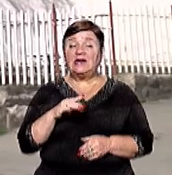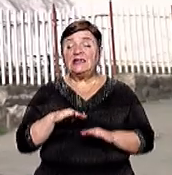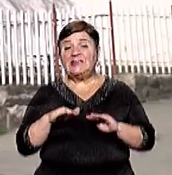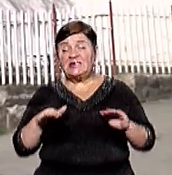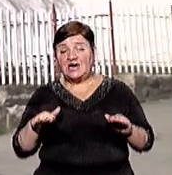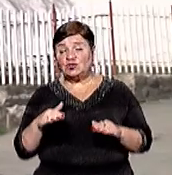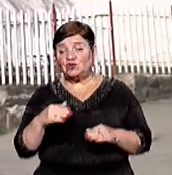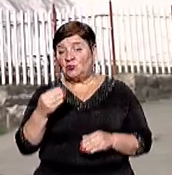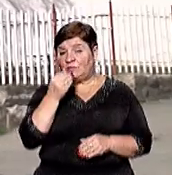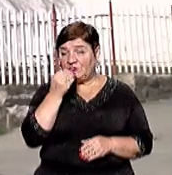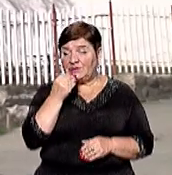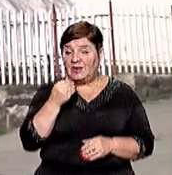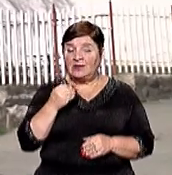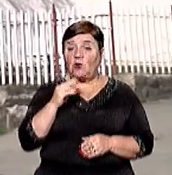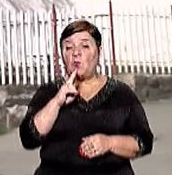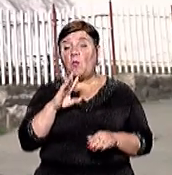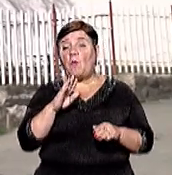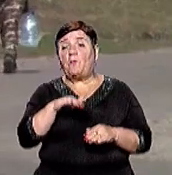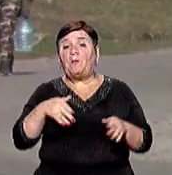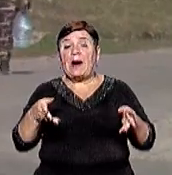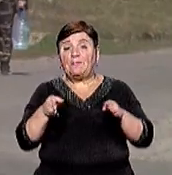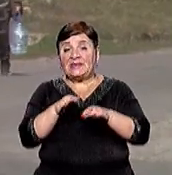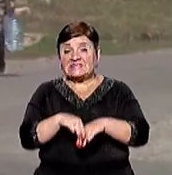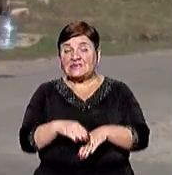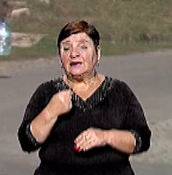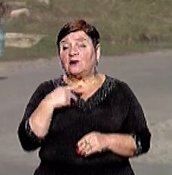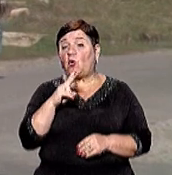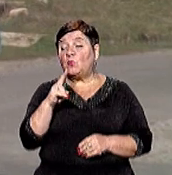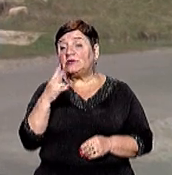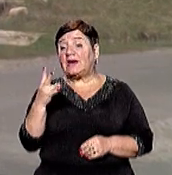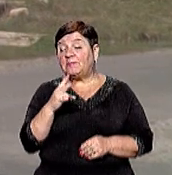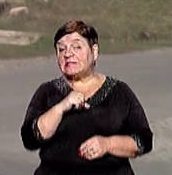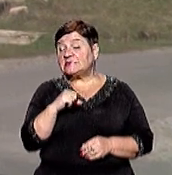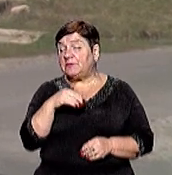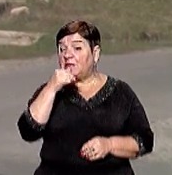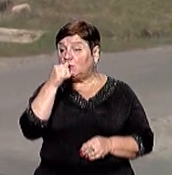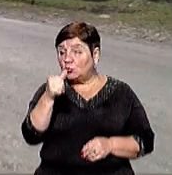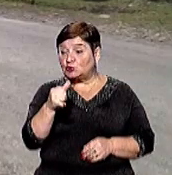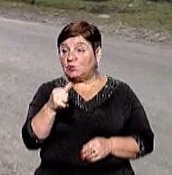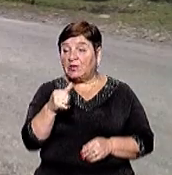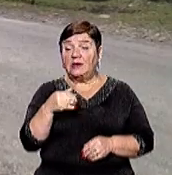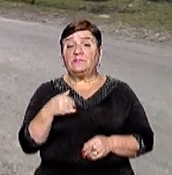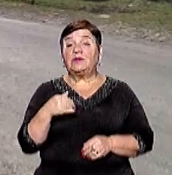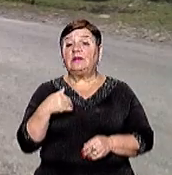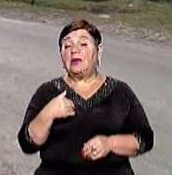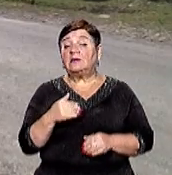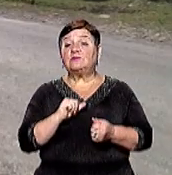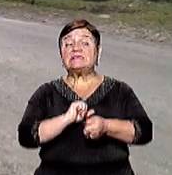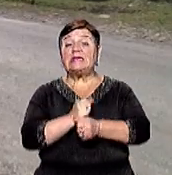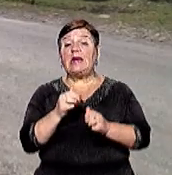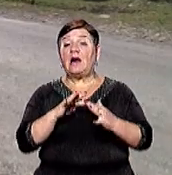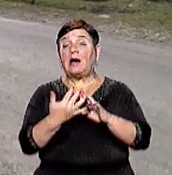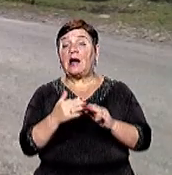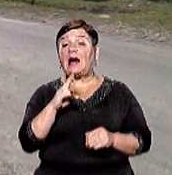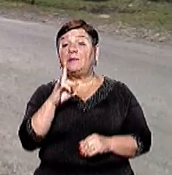До самотніх бабусь ми приходимо і, звісно, питаємо, що треба Вони не можуть самі добратися, в вайбері їх немає У селі Кам'яниця дев